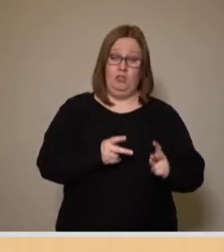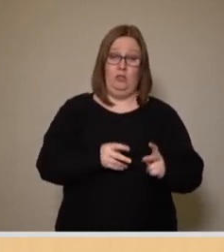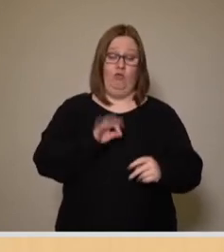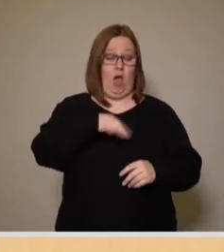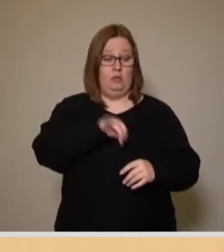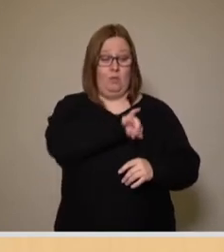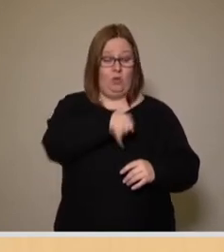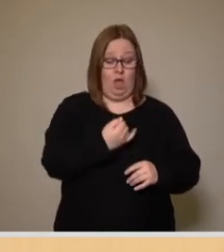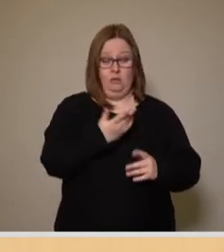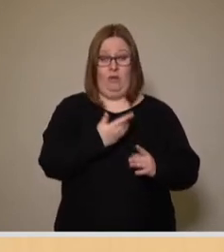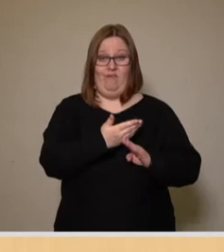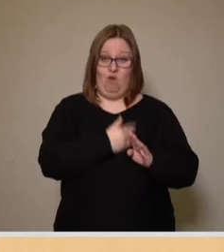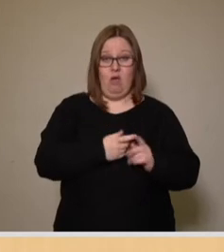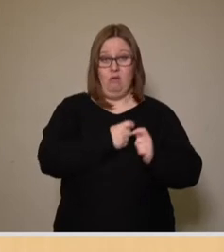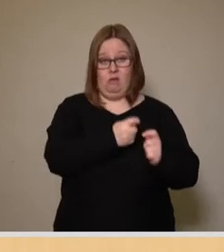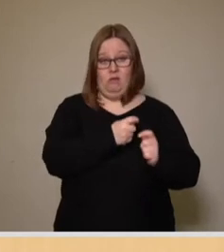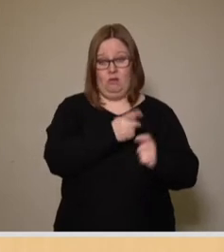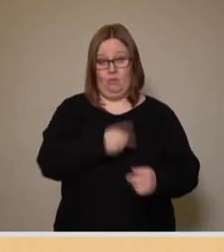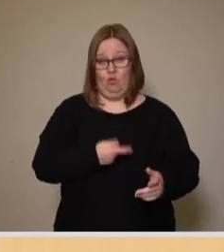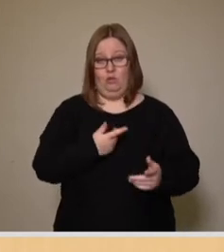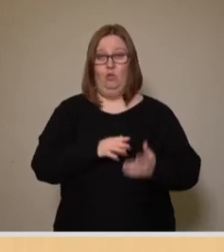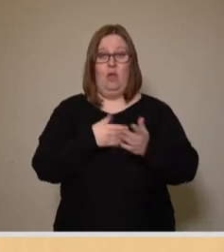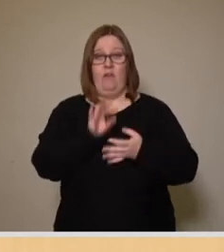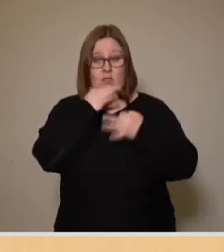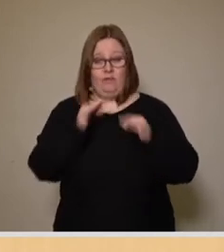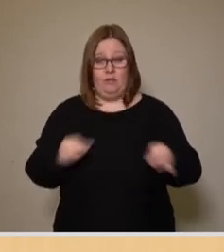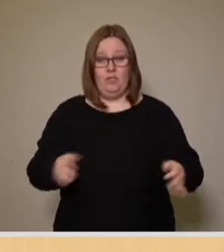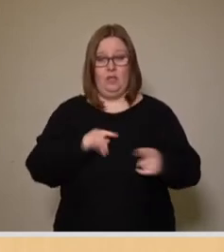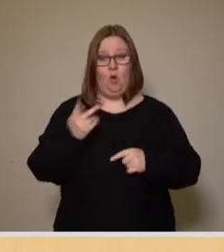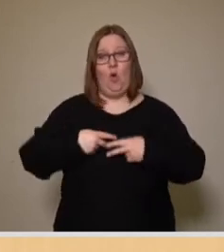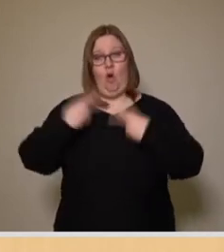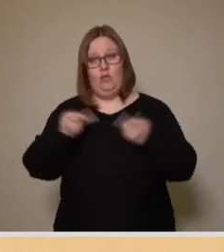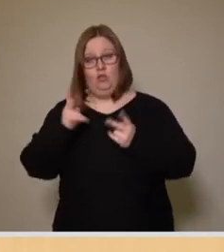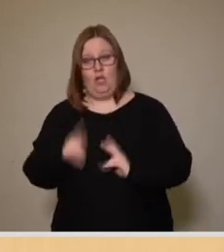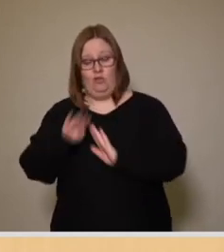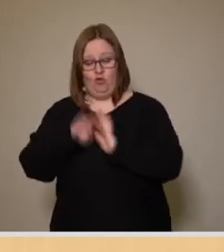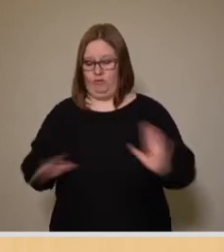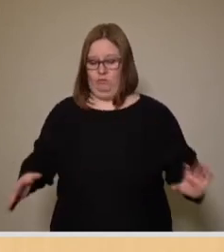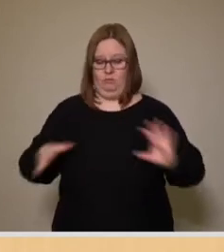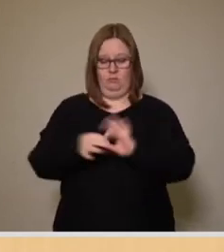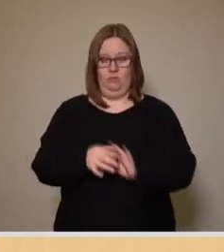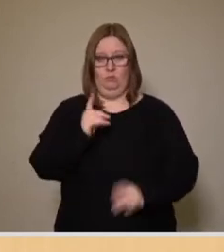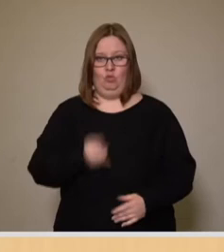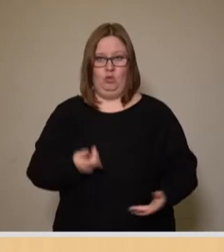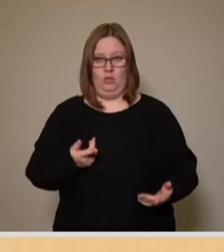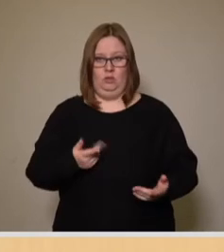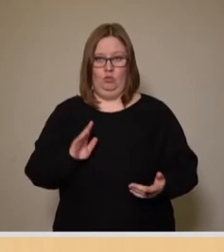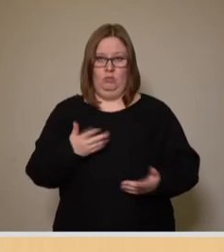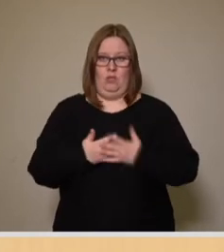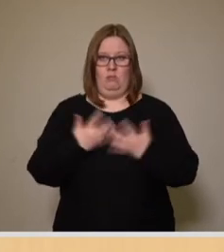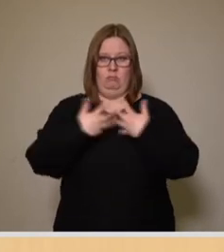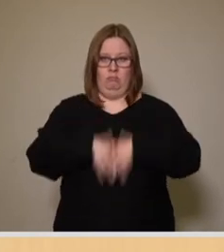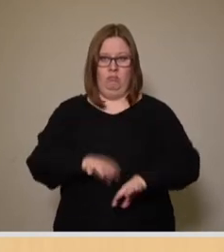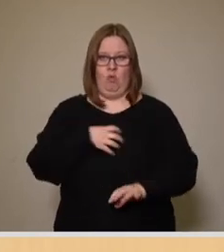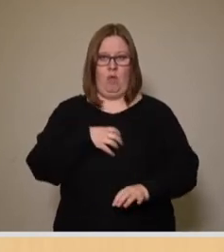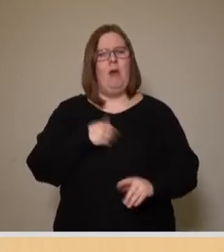einzelnen Projekte und Vorhaben, diese weiter zu qualifizieren und im Einklang mit den öffentlich-rechtlichen Vorschriften zu bringen sind. Ein